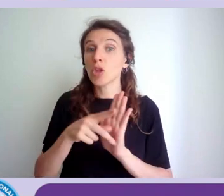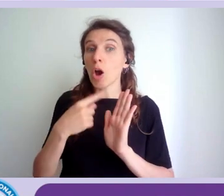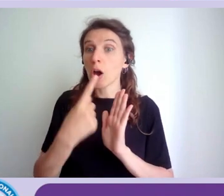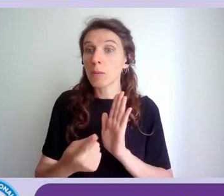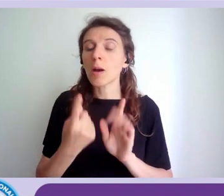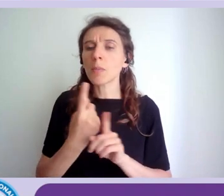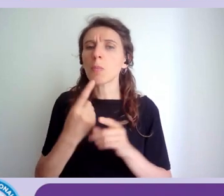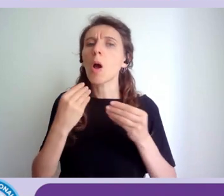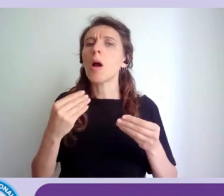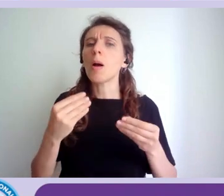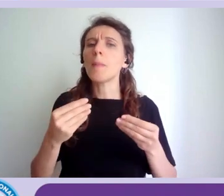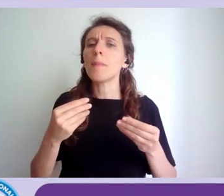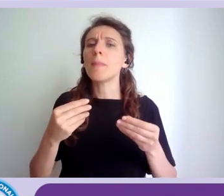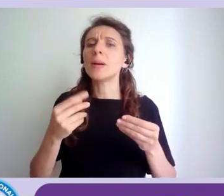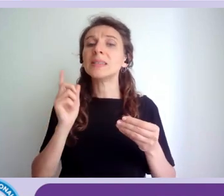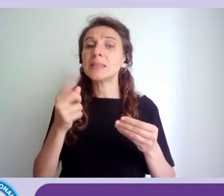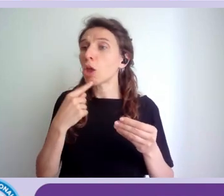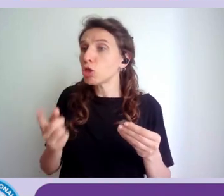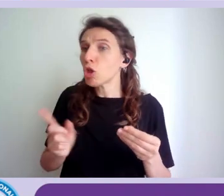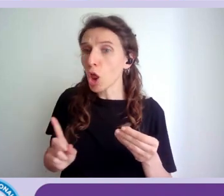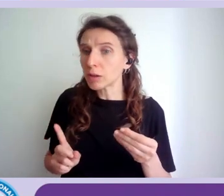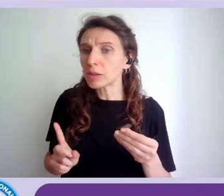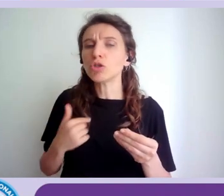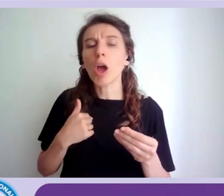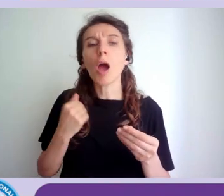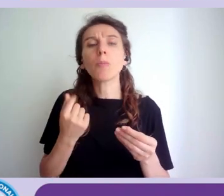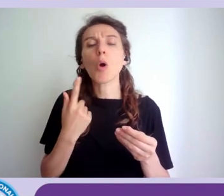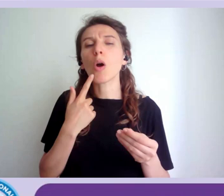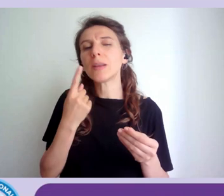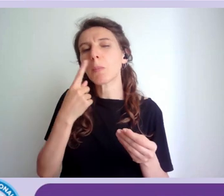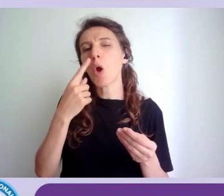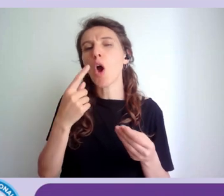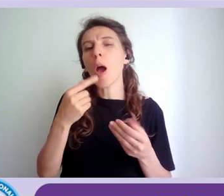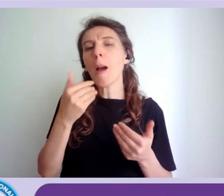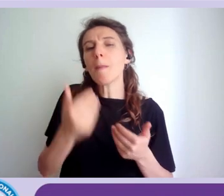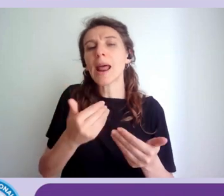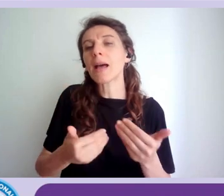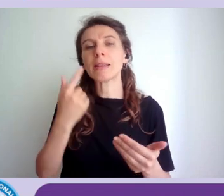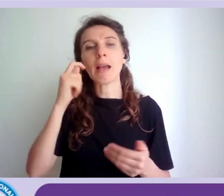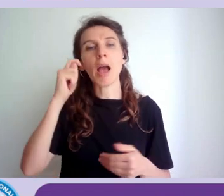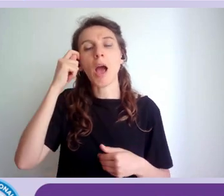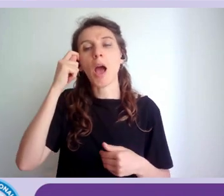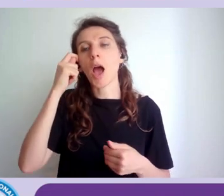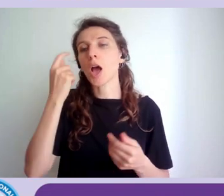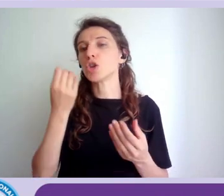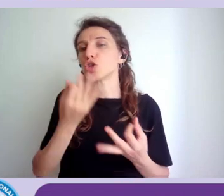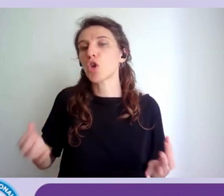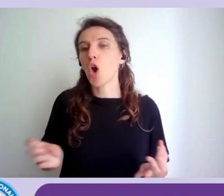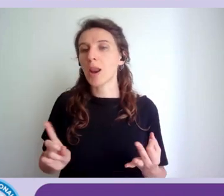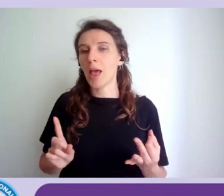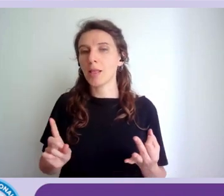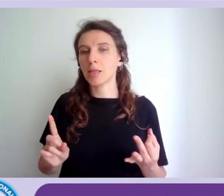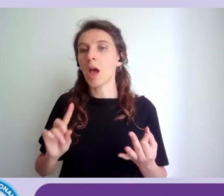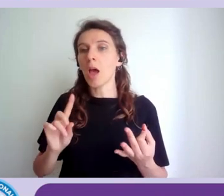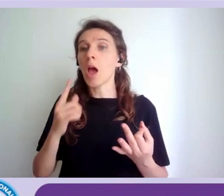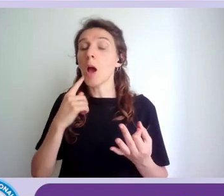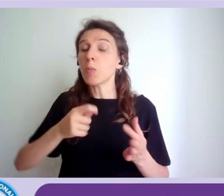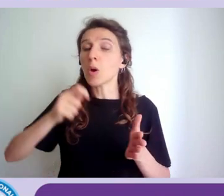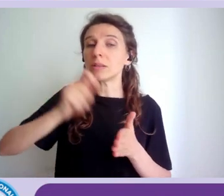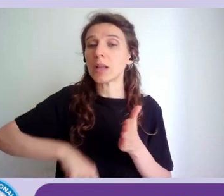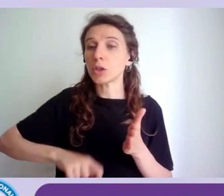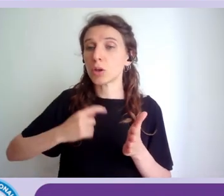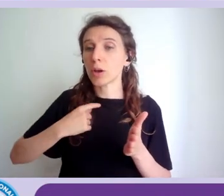pratiche commerciali scorrette ed è sanzionabile quindi se voi non dite che siete professionista legge 4 siete